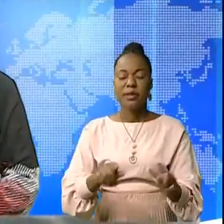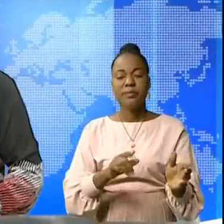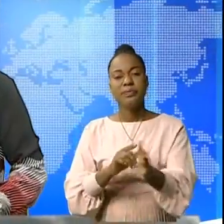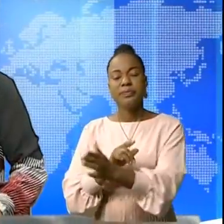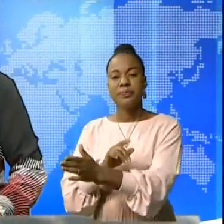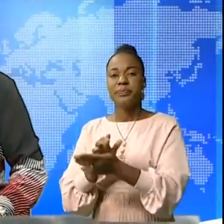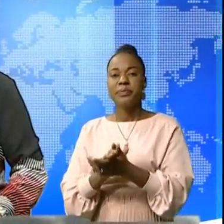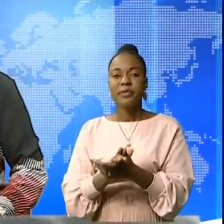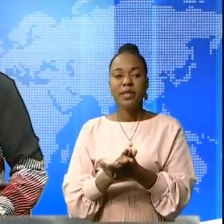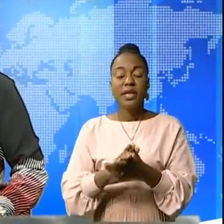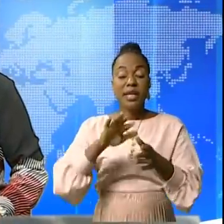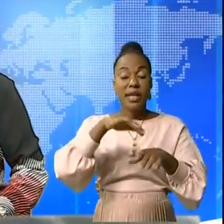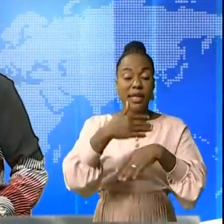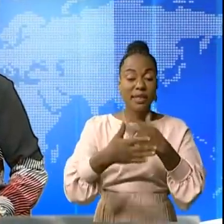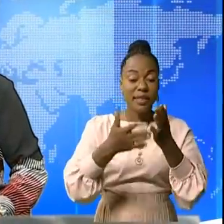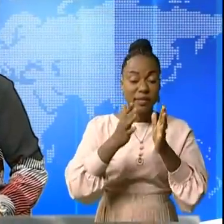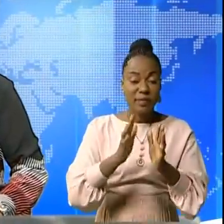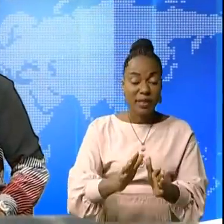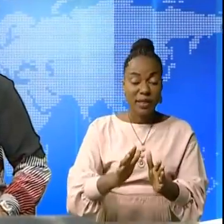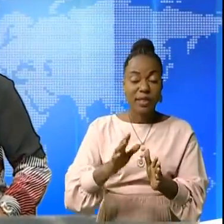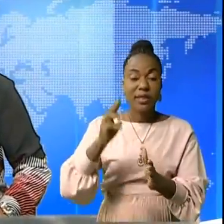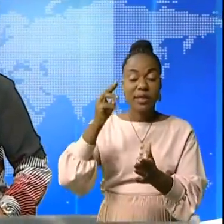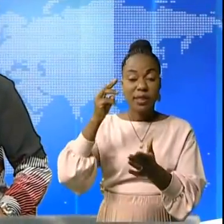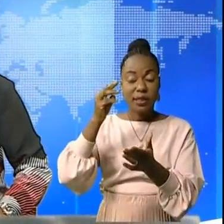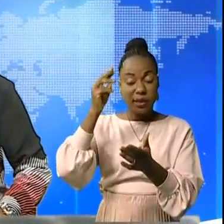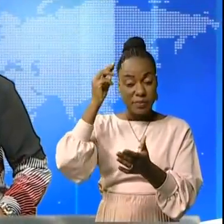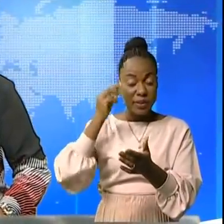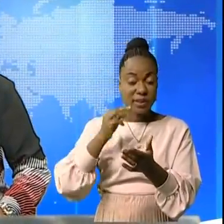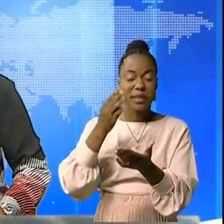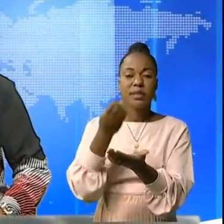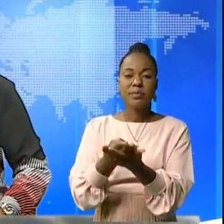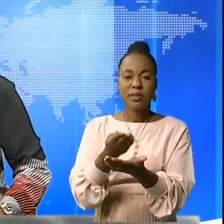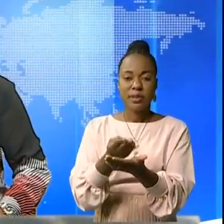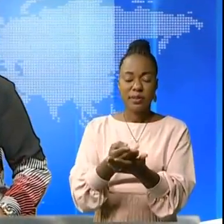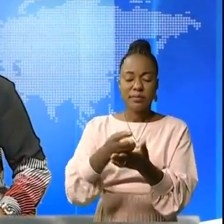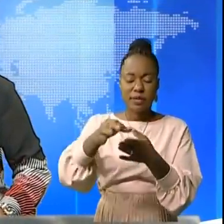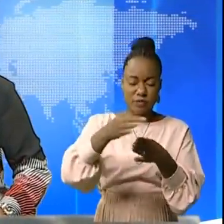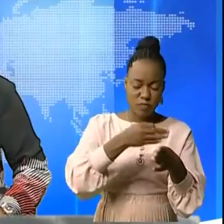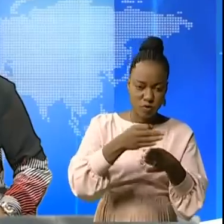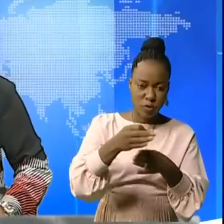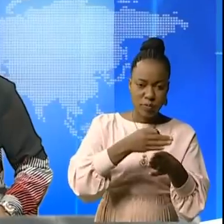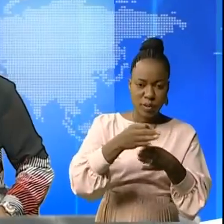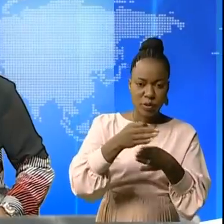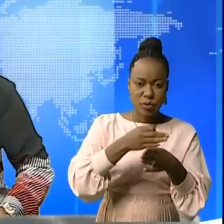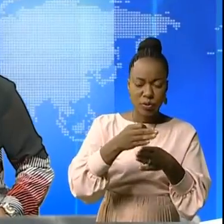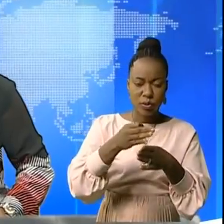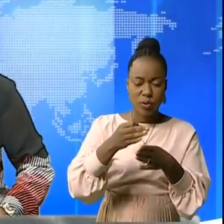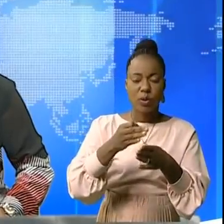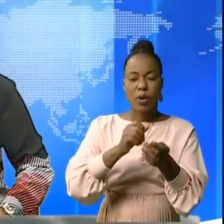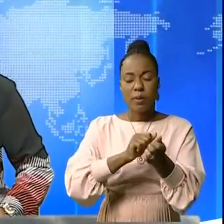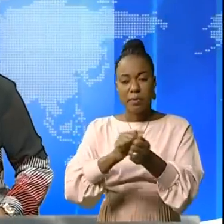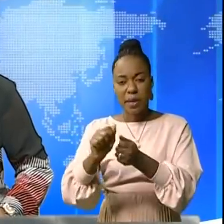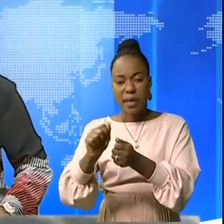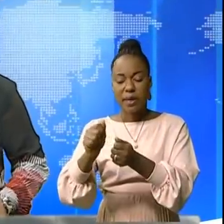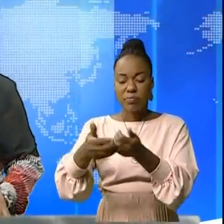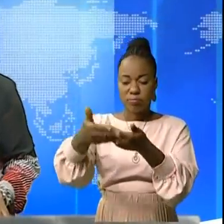Les agents et cadres du ministère du budget de la province de la Tuapa étaient formés sur la passation de